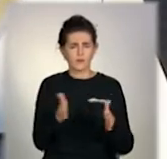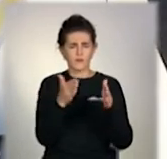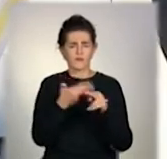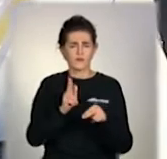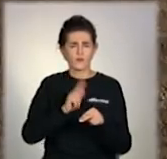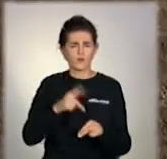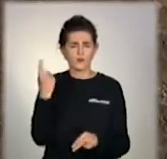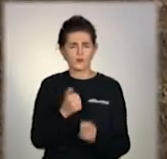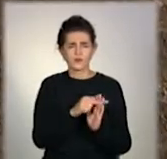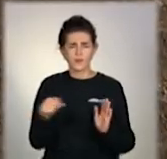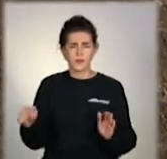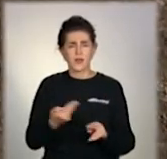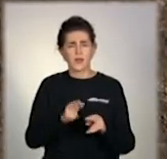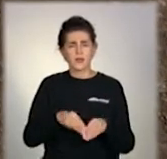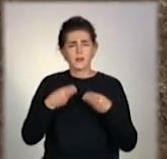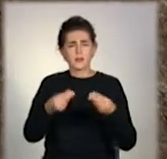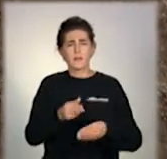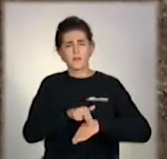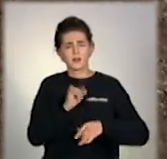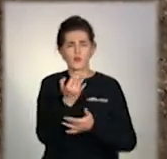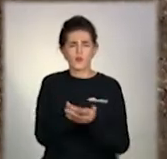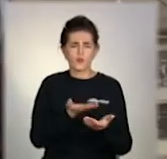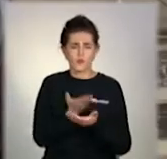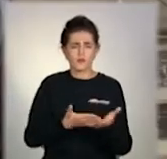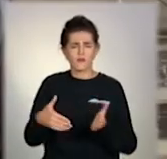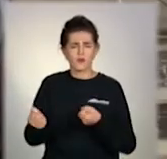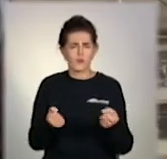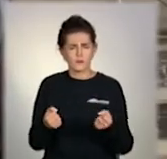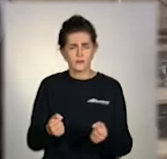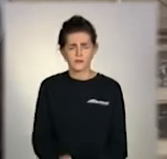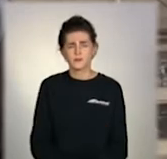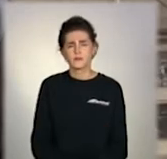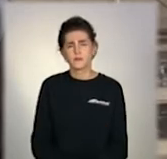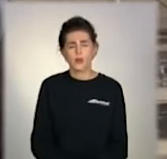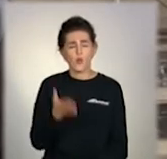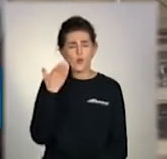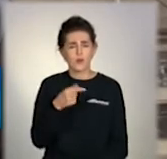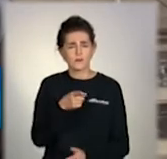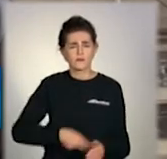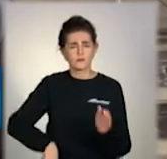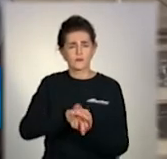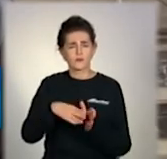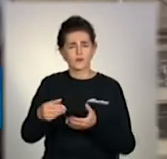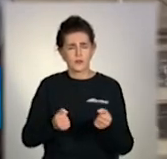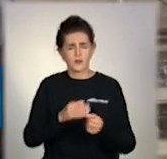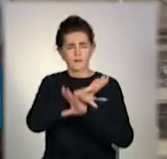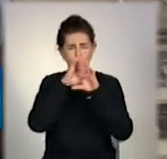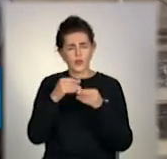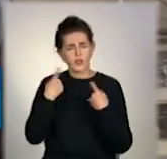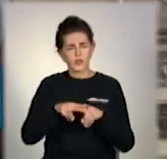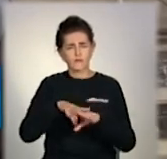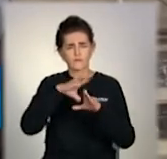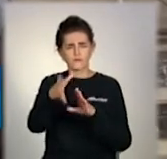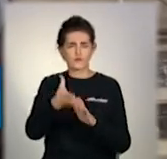Патрулі чергують на шляхах та дають рекомендації водіям. Вирушаючи у дорогу, водій повинен перевірити технічний стан свого